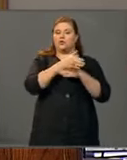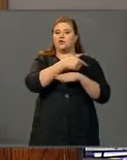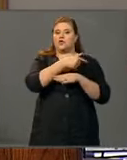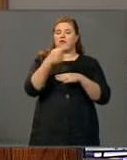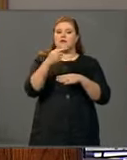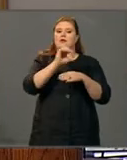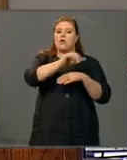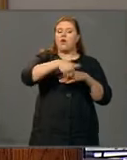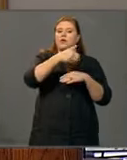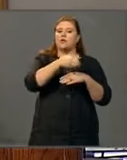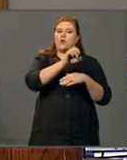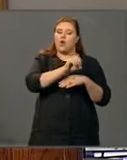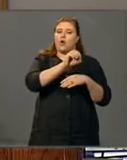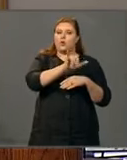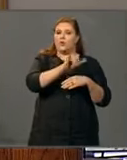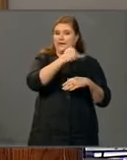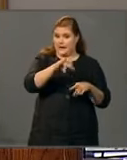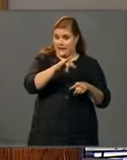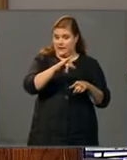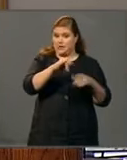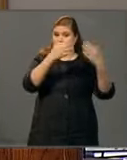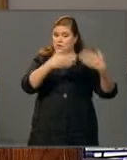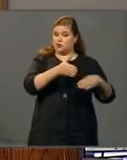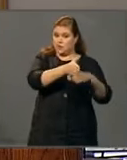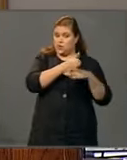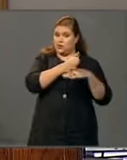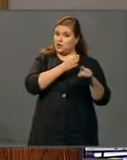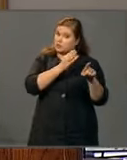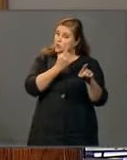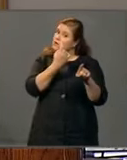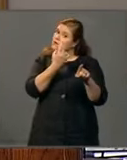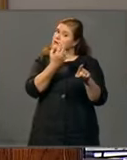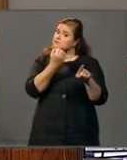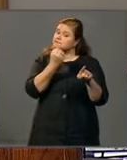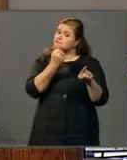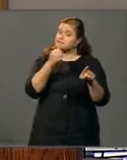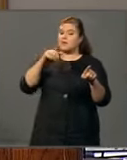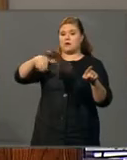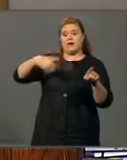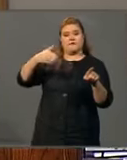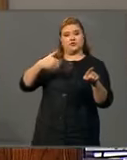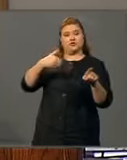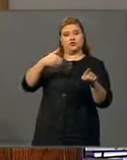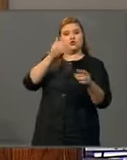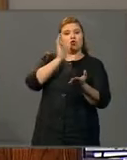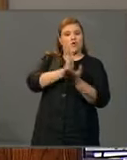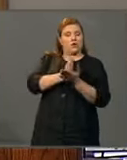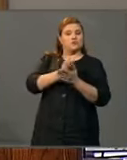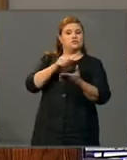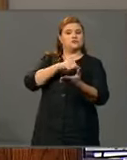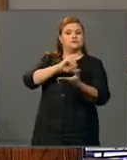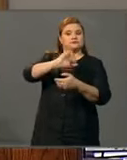kaivososakeyhtiö OYJ voi tällöin olla myös yksi mahdollinen Talvivaaran kaivostoiminnan oikeuksien tuleva